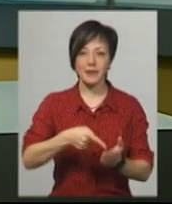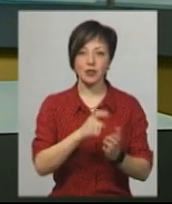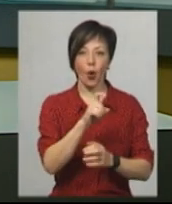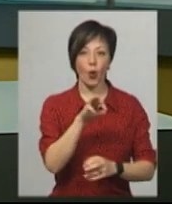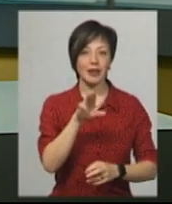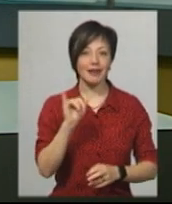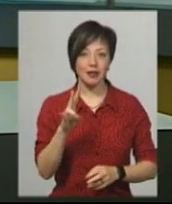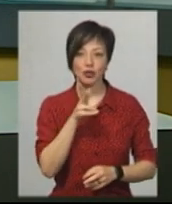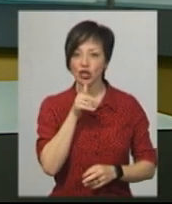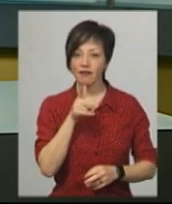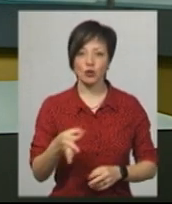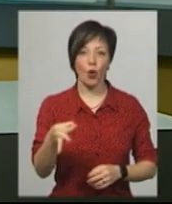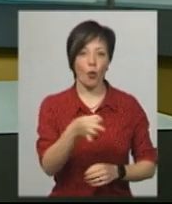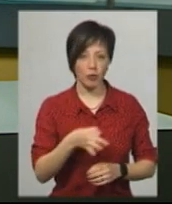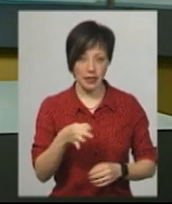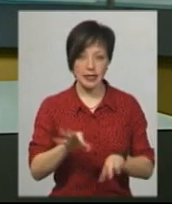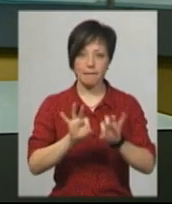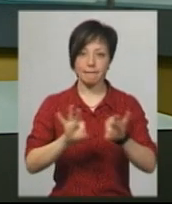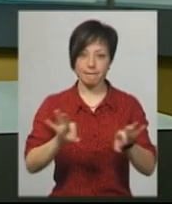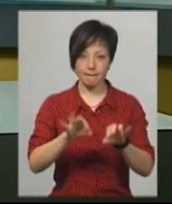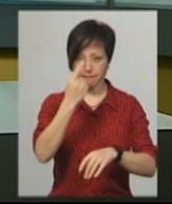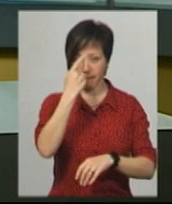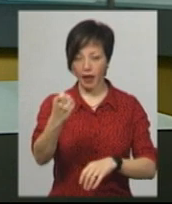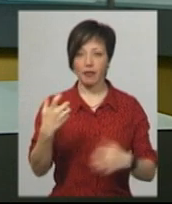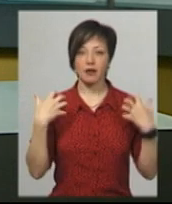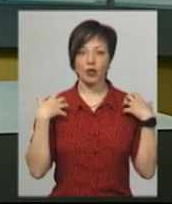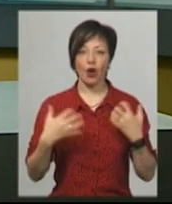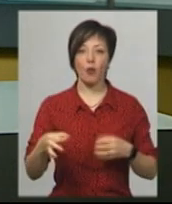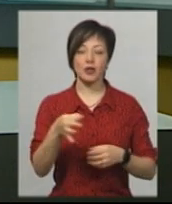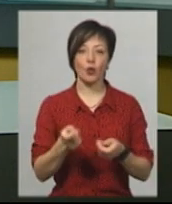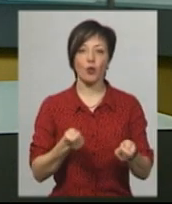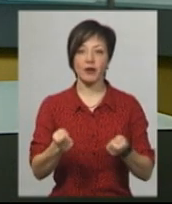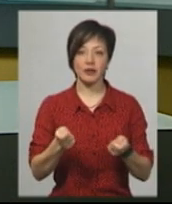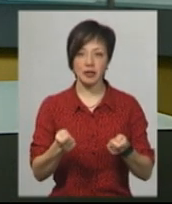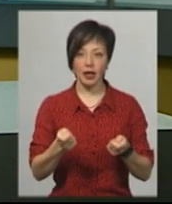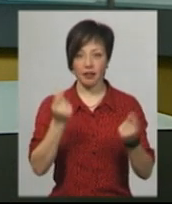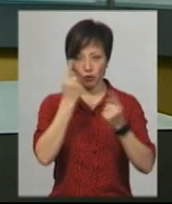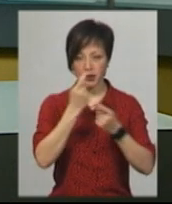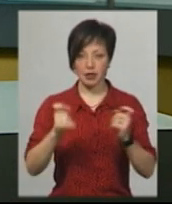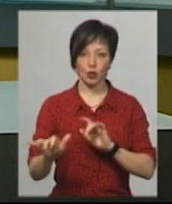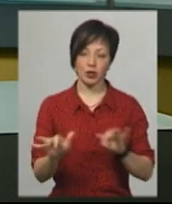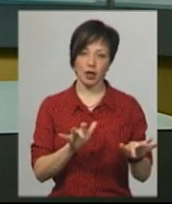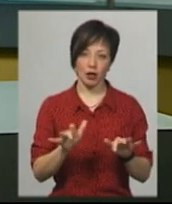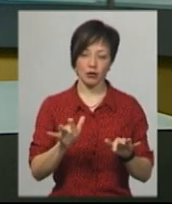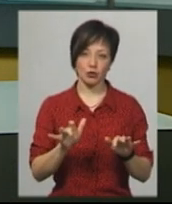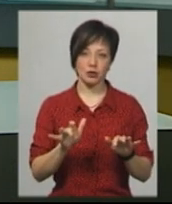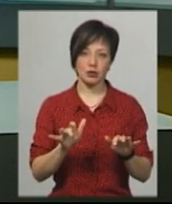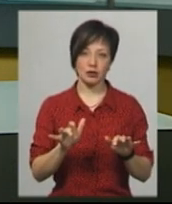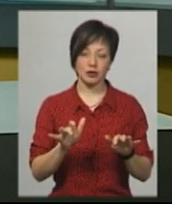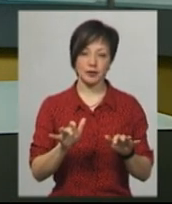Хотин Чернівецької області. Про це повідомляє начальниця обласного управління інформаційної діяльності, культури,